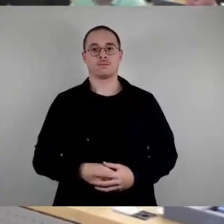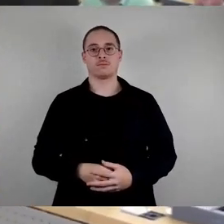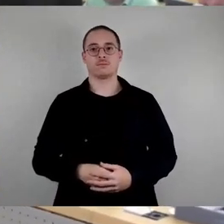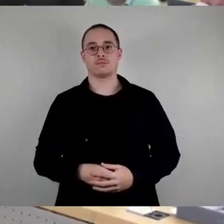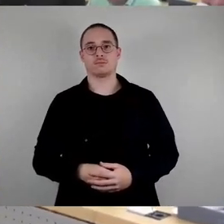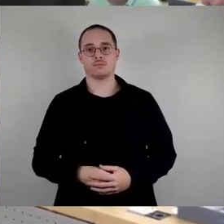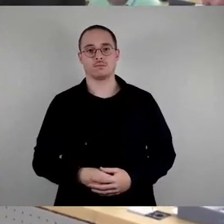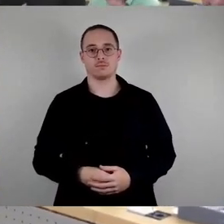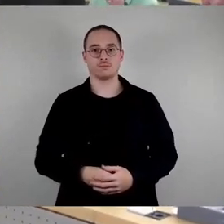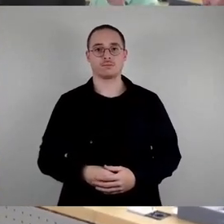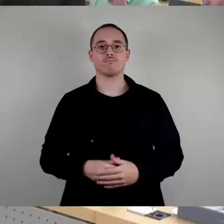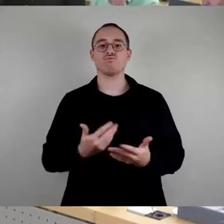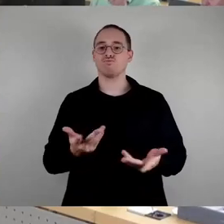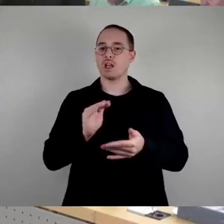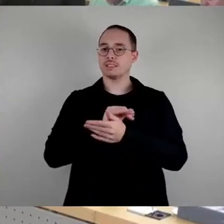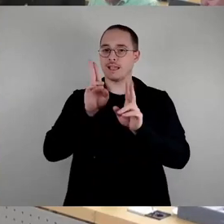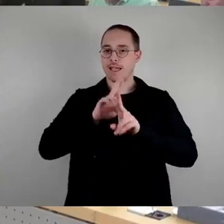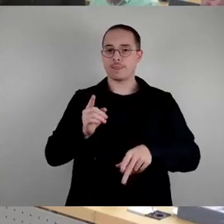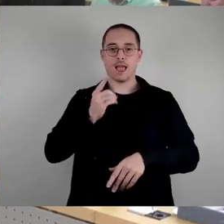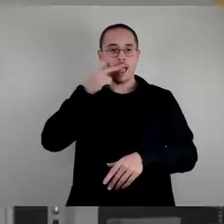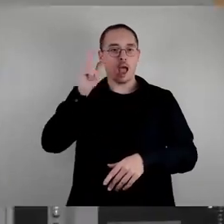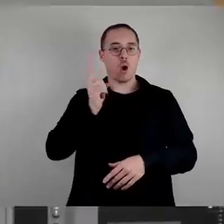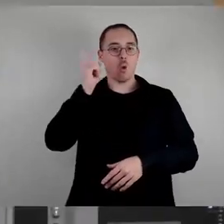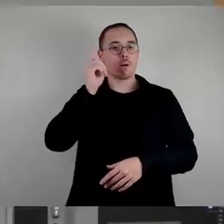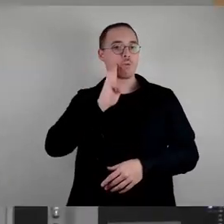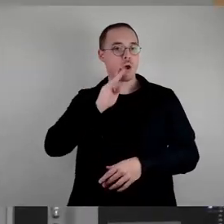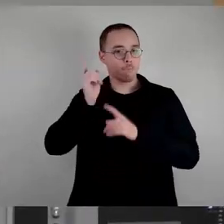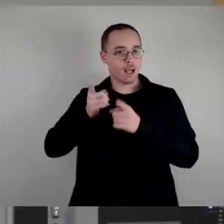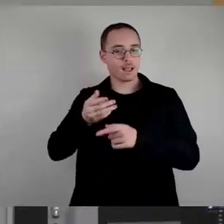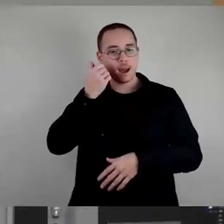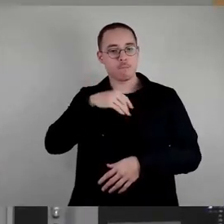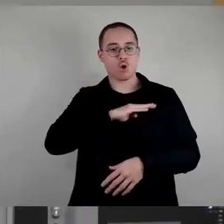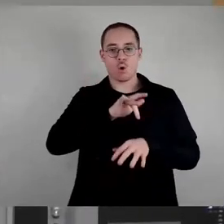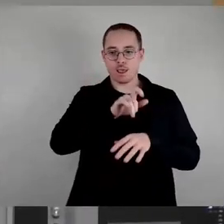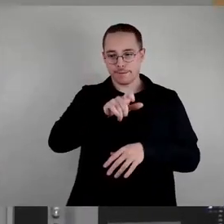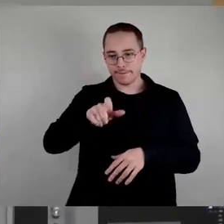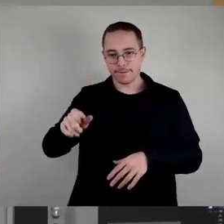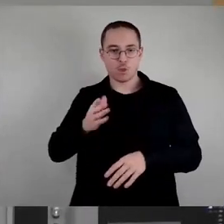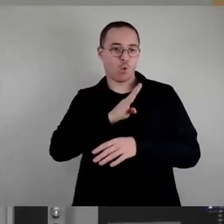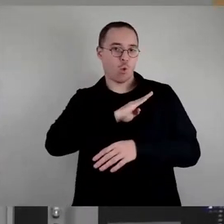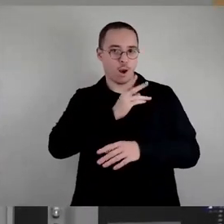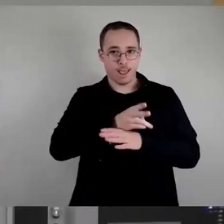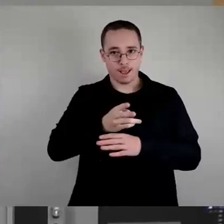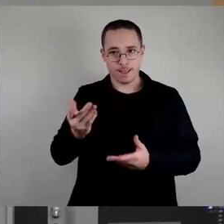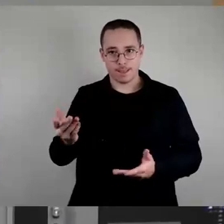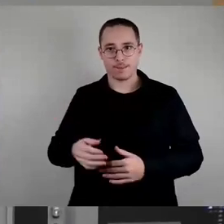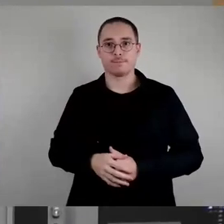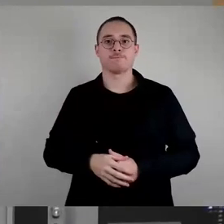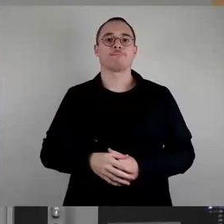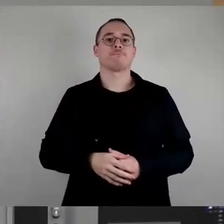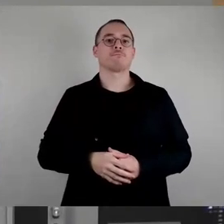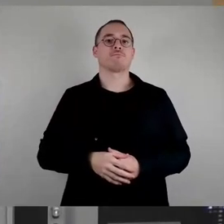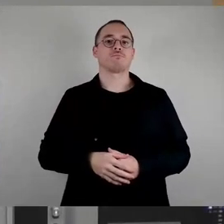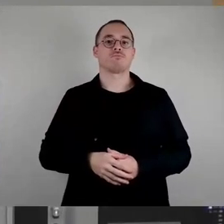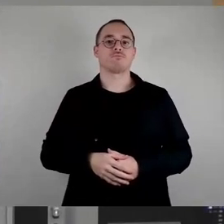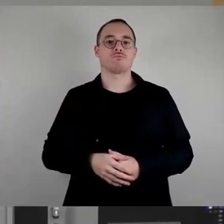Ja, sehr geehrter Herr Oberbürgermeister, liebe Kolleginnen und Kollegen aus dem Stadtrat. Herr Drefs hat ja schon den Finger an der Wunde, als er